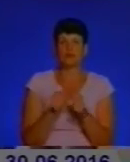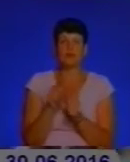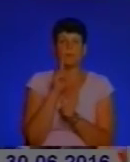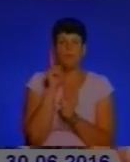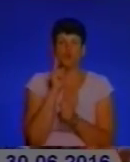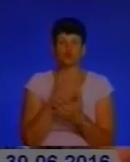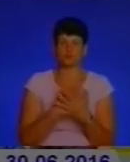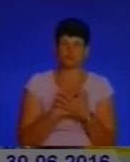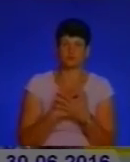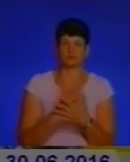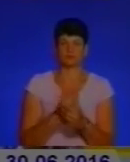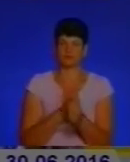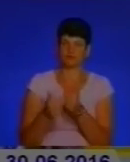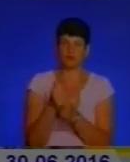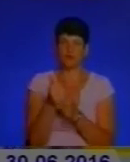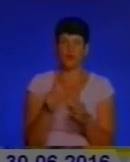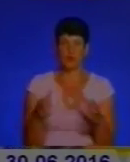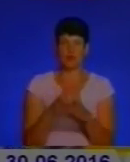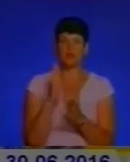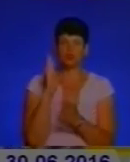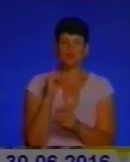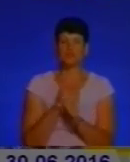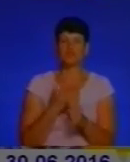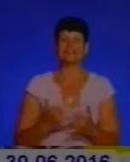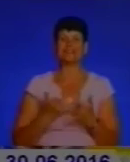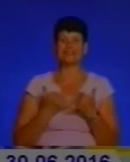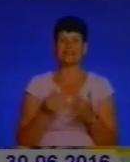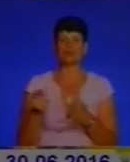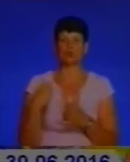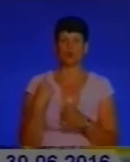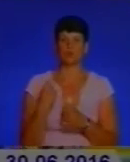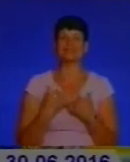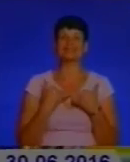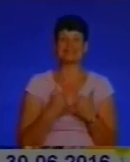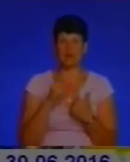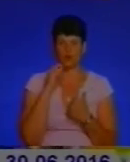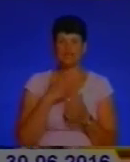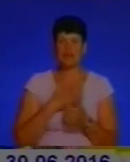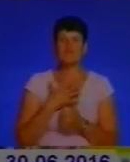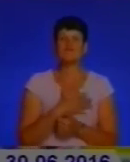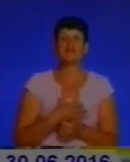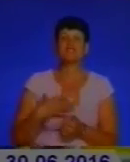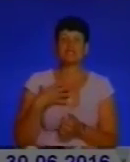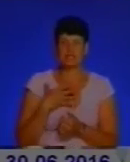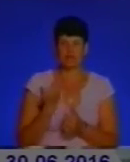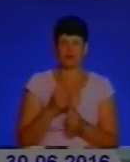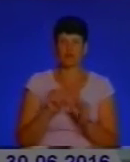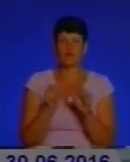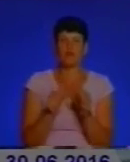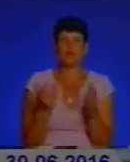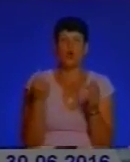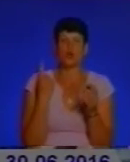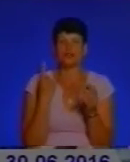команду, яка буде працювати для Тернопільської області і для України. Нам важливо сформувати одне страдовище, яке буде